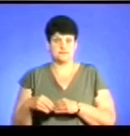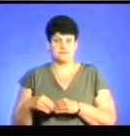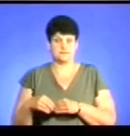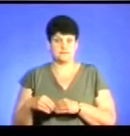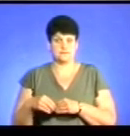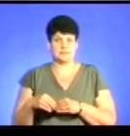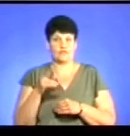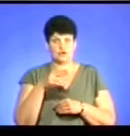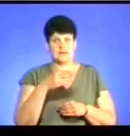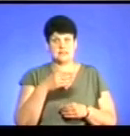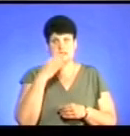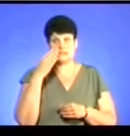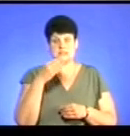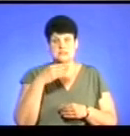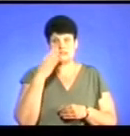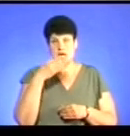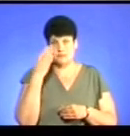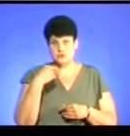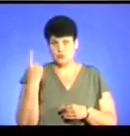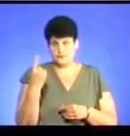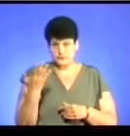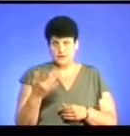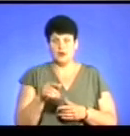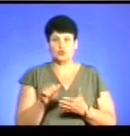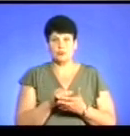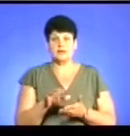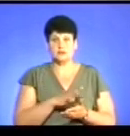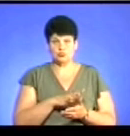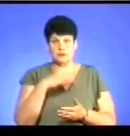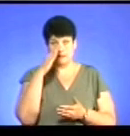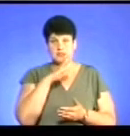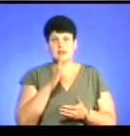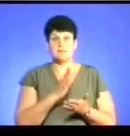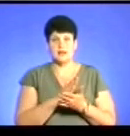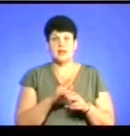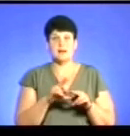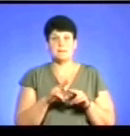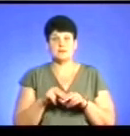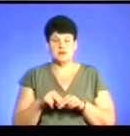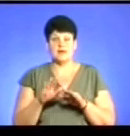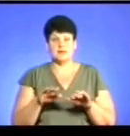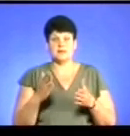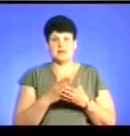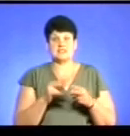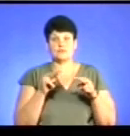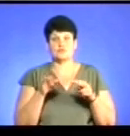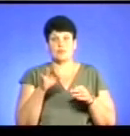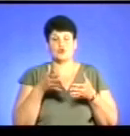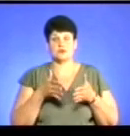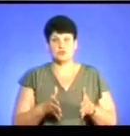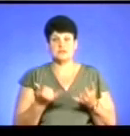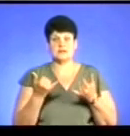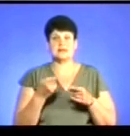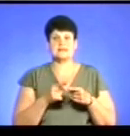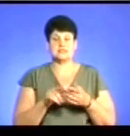Вони з Закарпаття. Документи були, ну, відповідно, батьки мали паспорта, діти мали святество про народження. Ці документи зараз